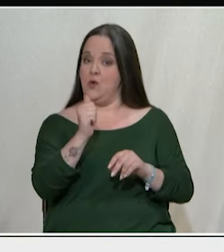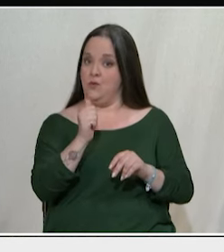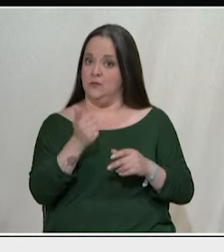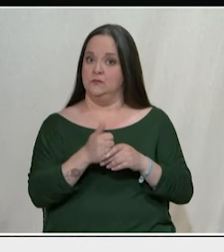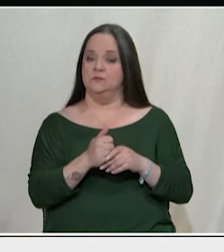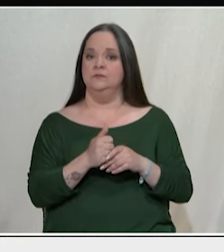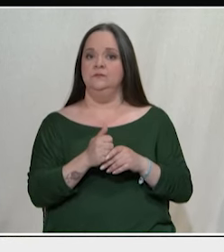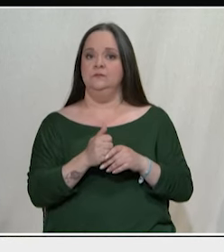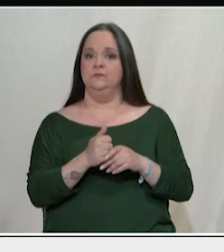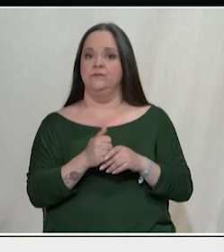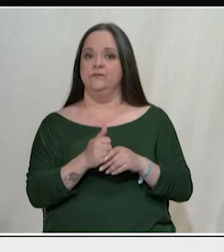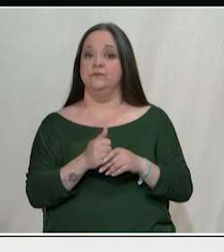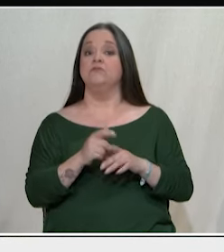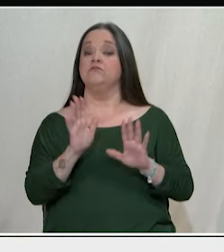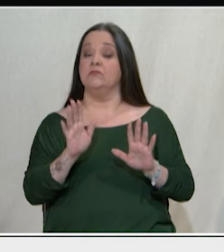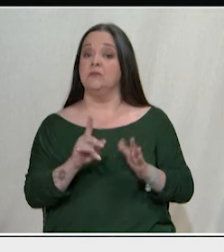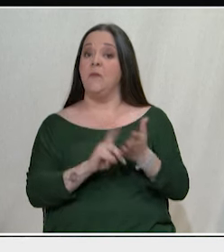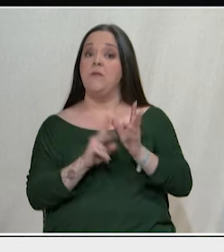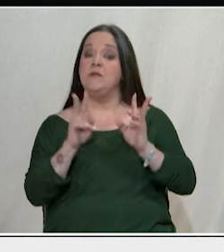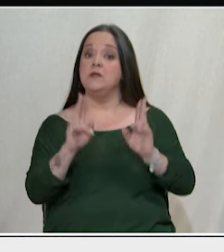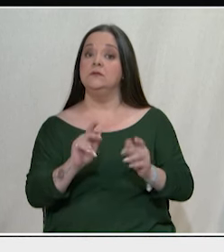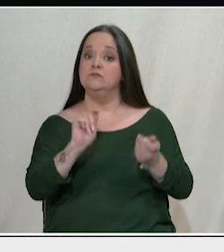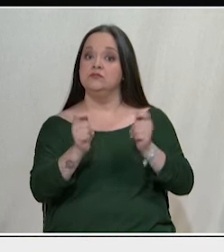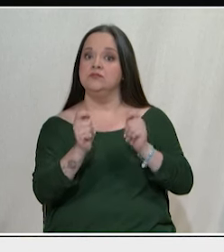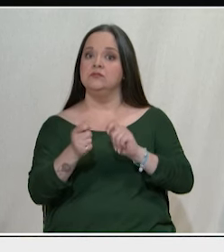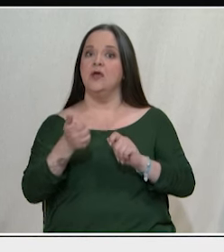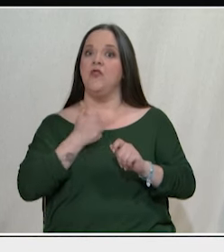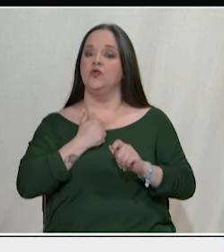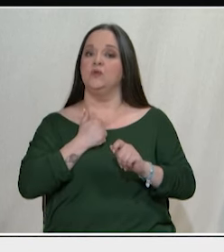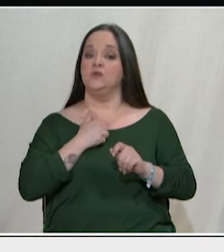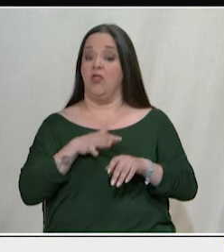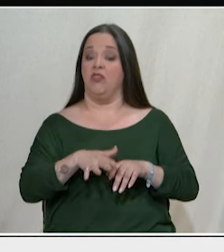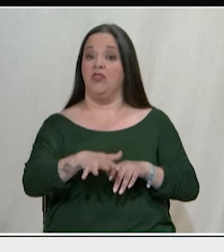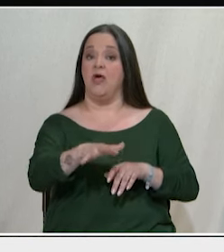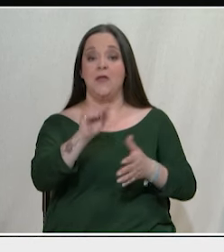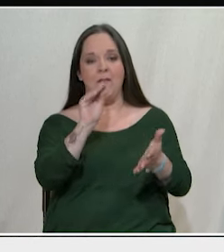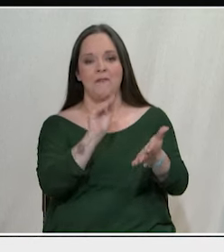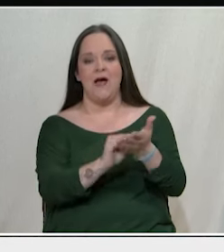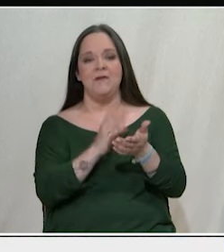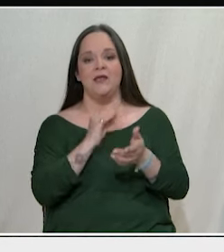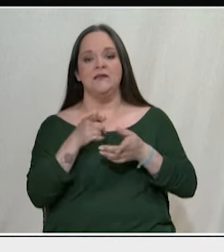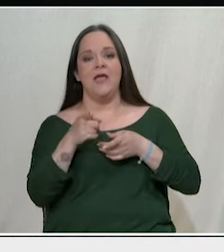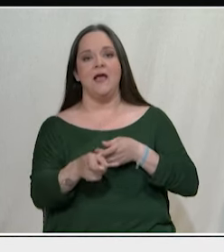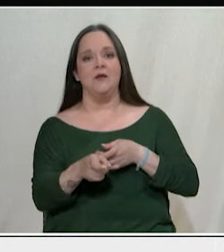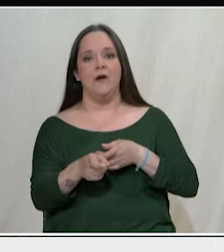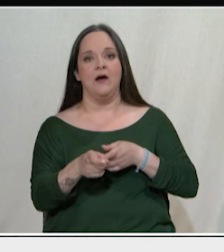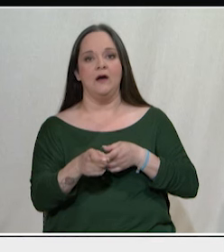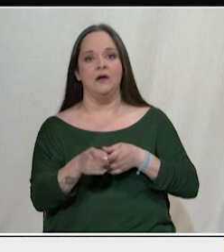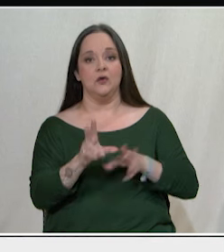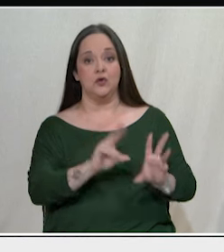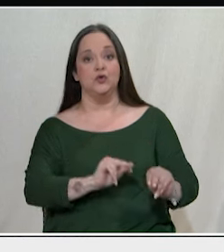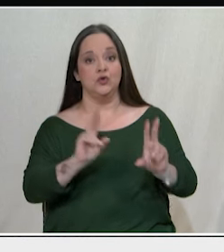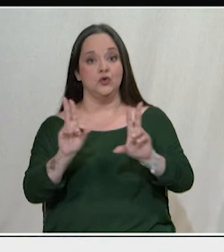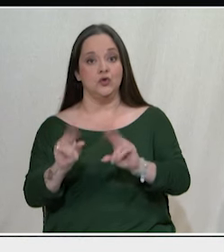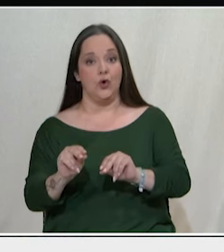στο οποίο αν δεν σταματήσουμε την ιδιωτικοποίηση η οποία έχει ξεκινήσει σύντομα θα θρηνούμε άλλα εγκλήματα όπως ήταν το έγκλημα των